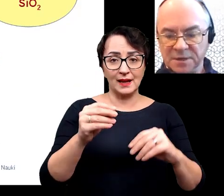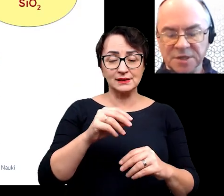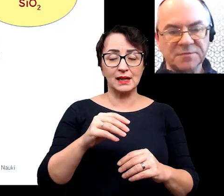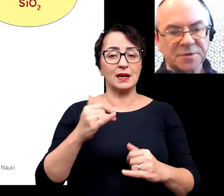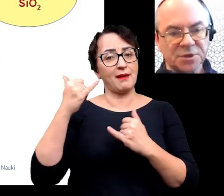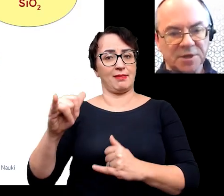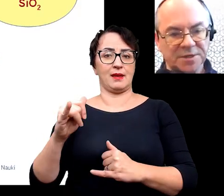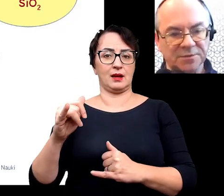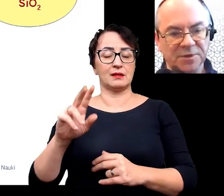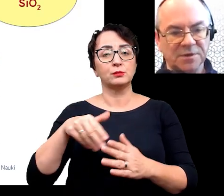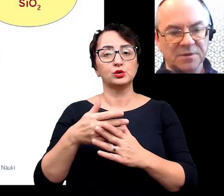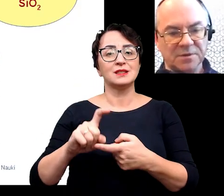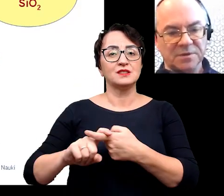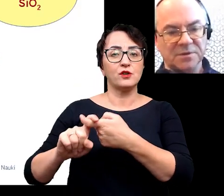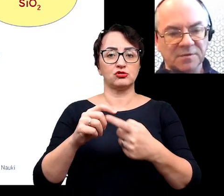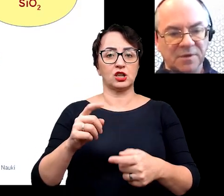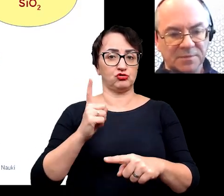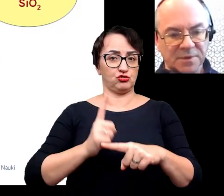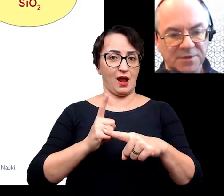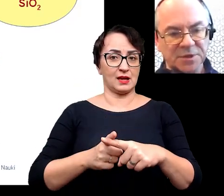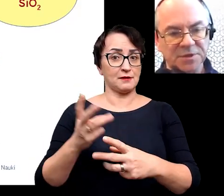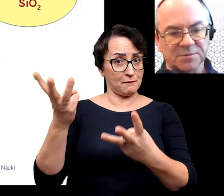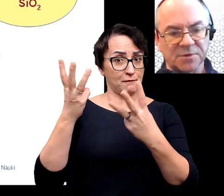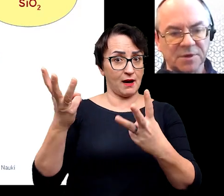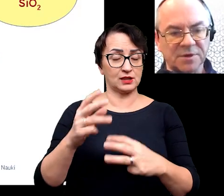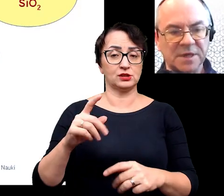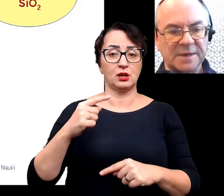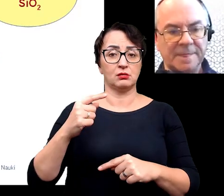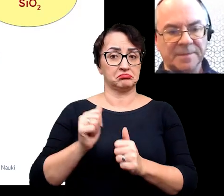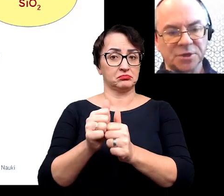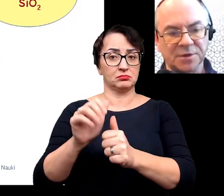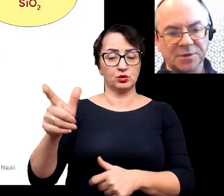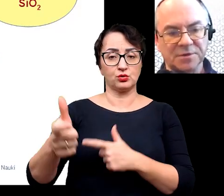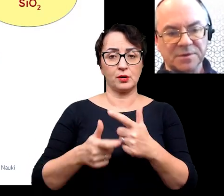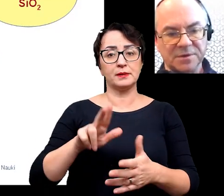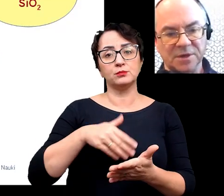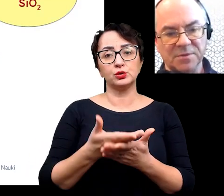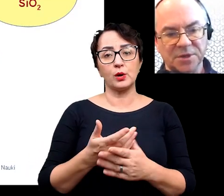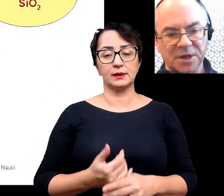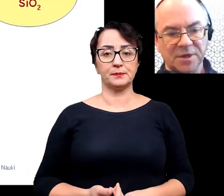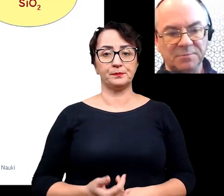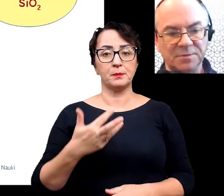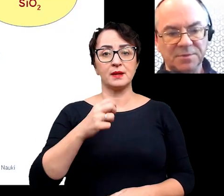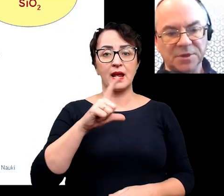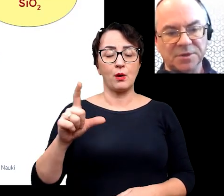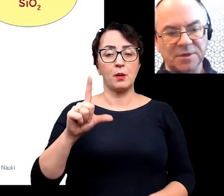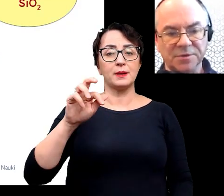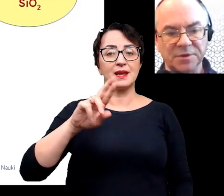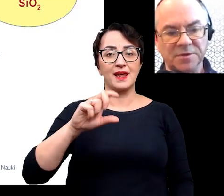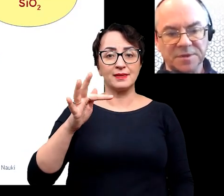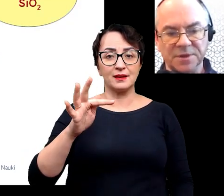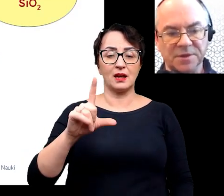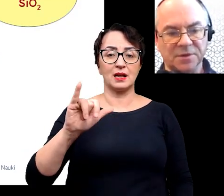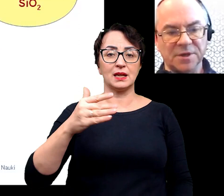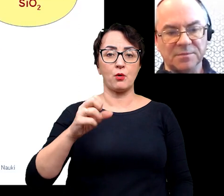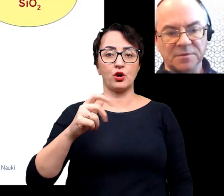substancje. Na przykład związki żelaza. Tutaj odgrywają dosyć istotną rolę. Na przykład takie minerały jak piryt,